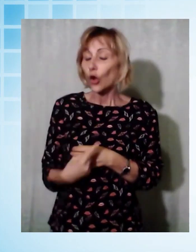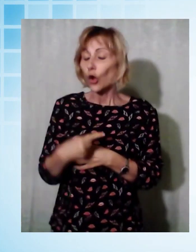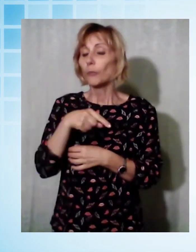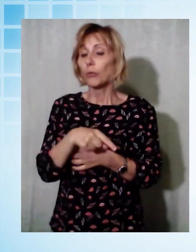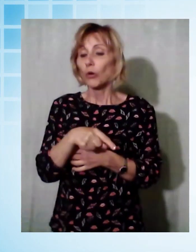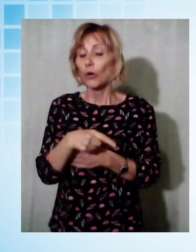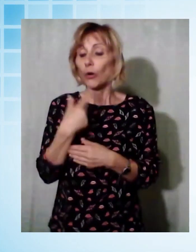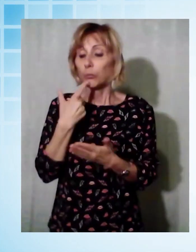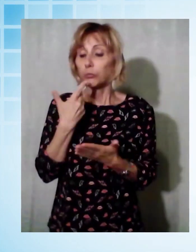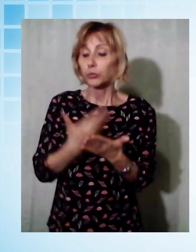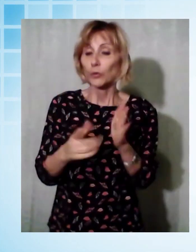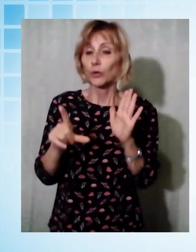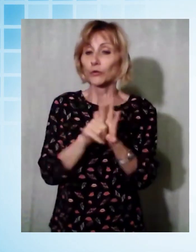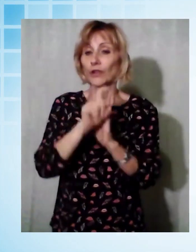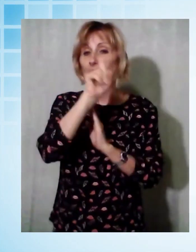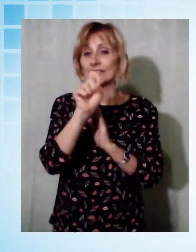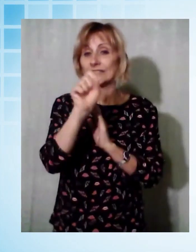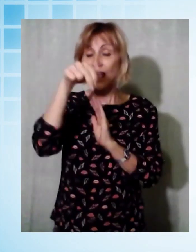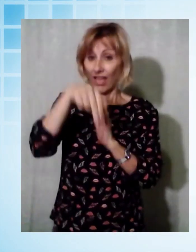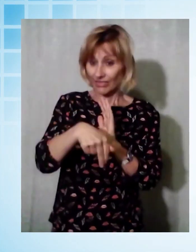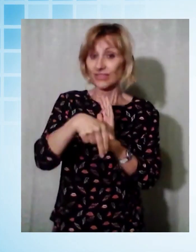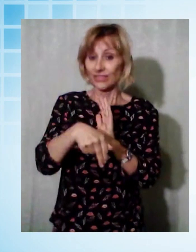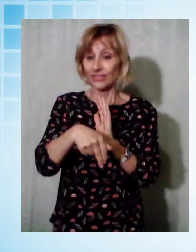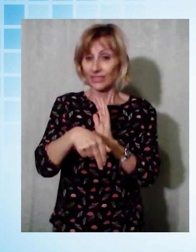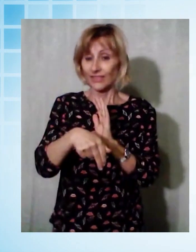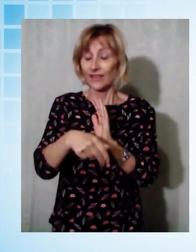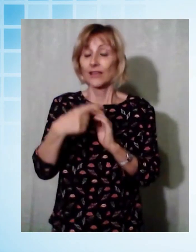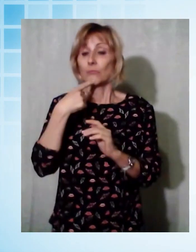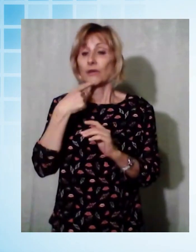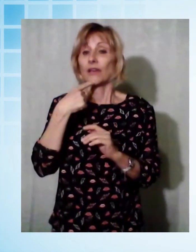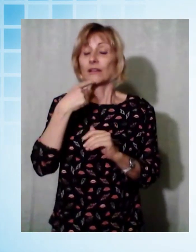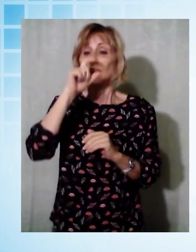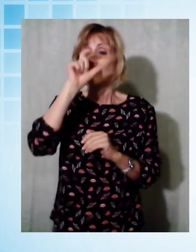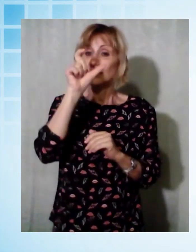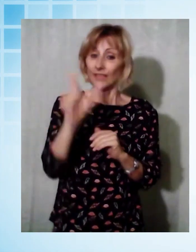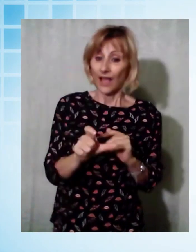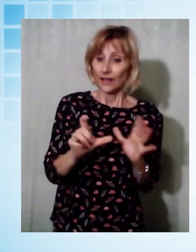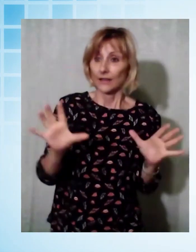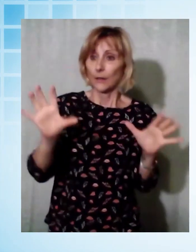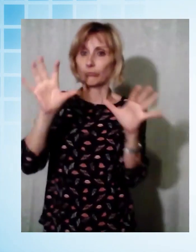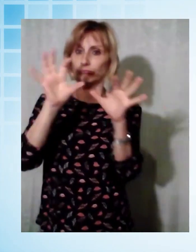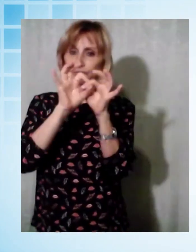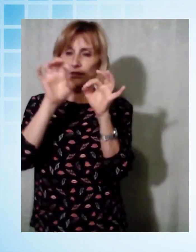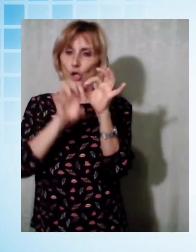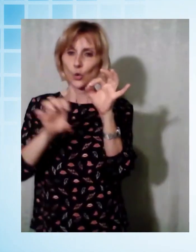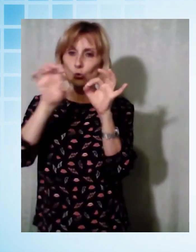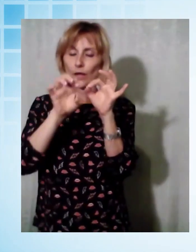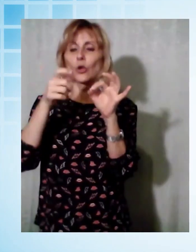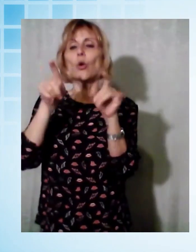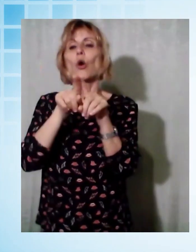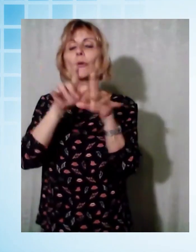proposta ZAN che, seppur in ritardo, allinea l'Italia all'Europa nella tutela delle diversità sessuali.